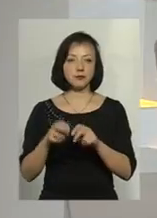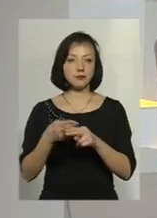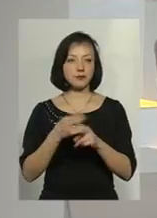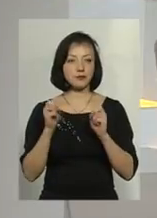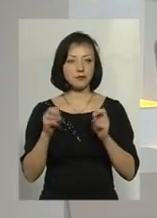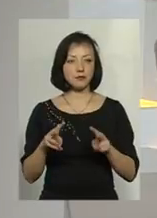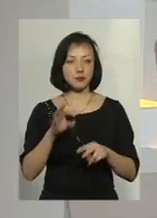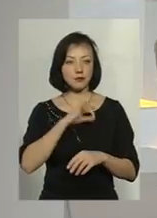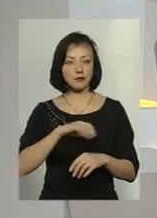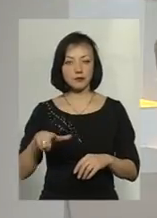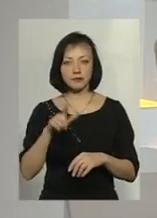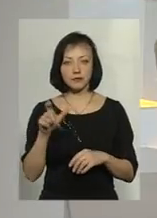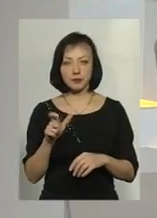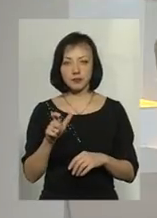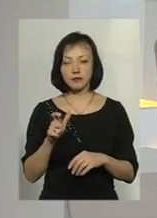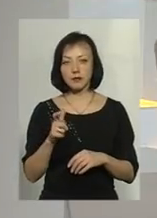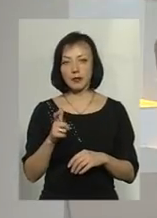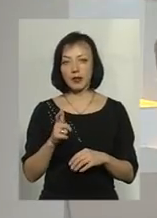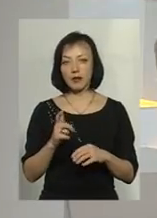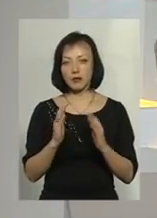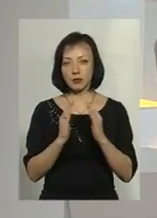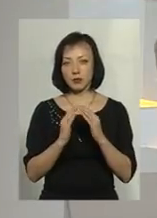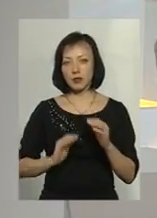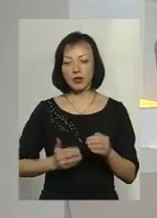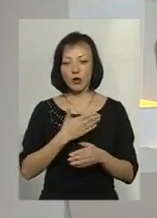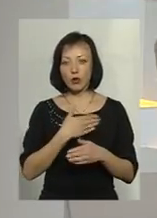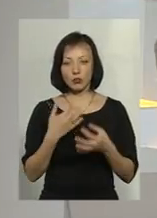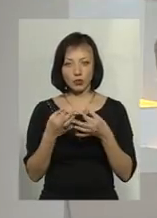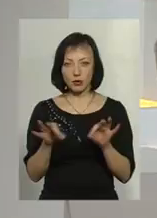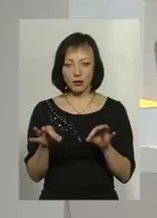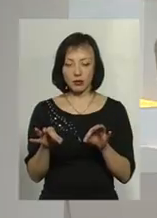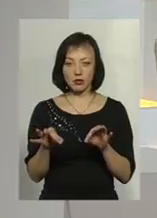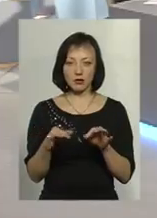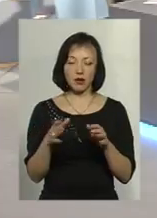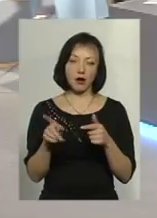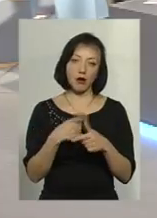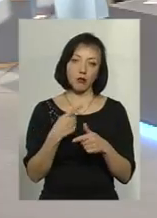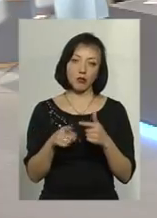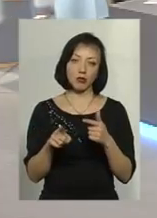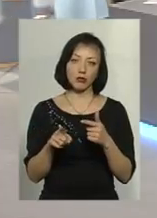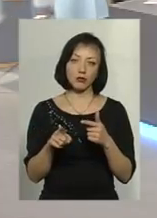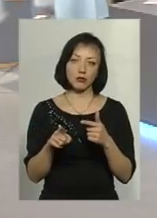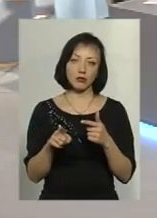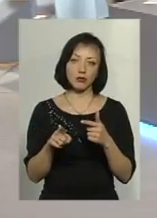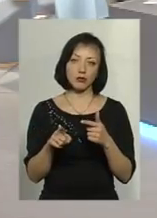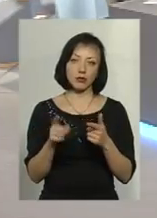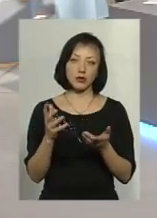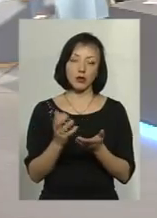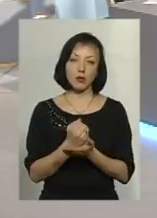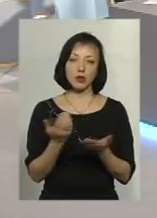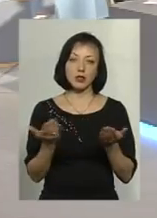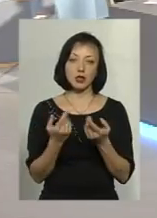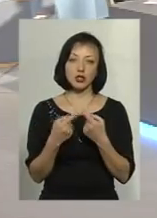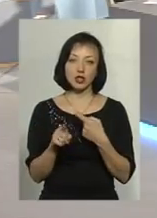використання газу, ну, в те приватне помешкання не хочуть пускати, або ж знаходяться якісь